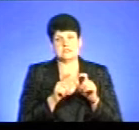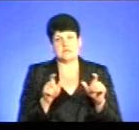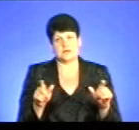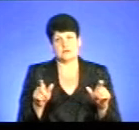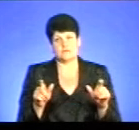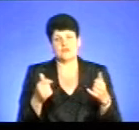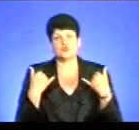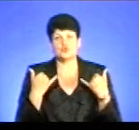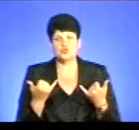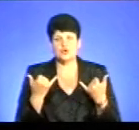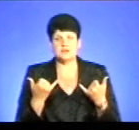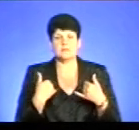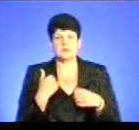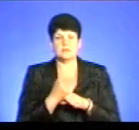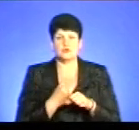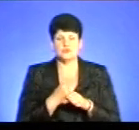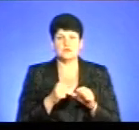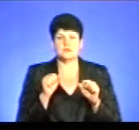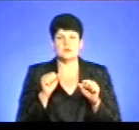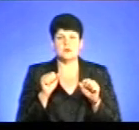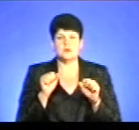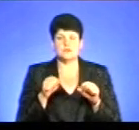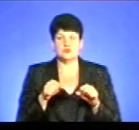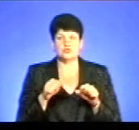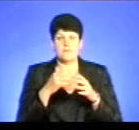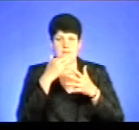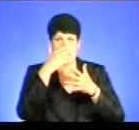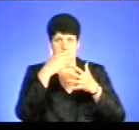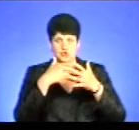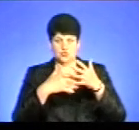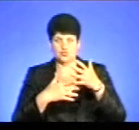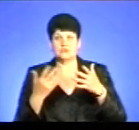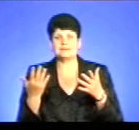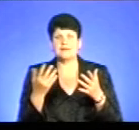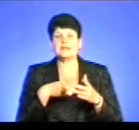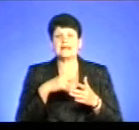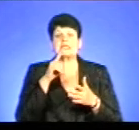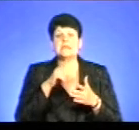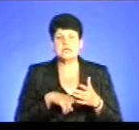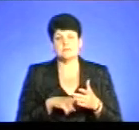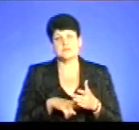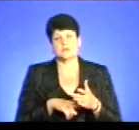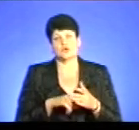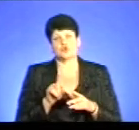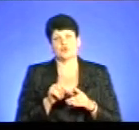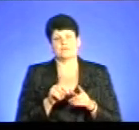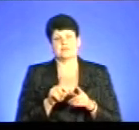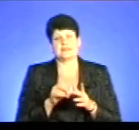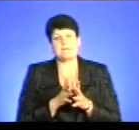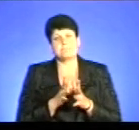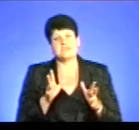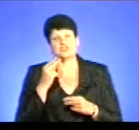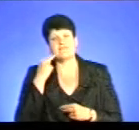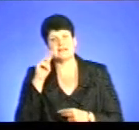Сьогодні ми відпрацювали спроможню мережу, де ми надіємося, що найбільш ефективна